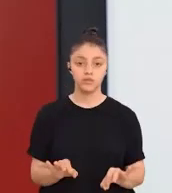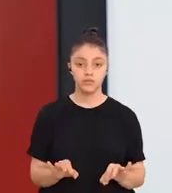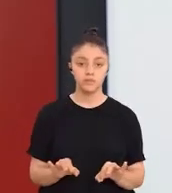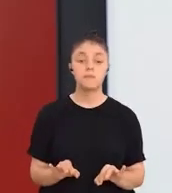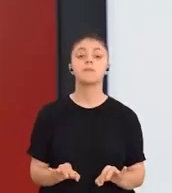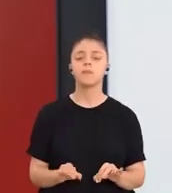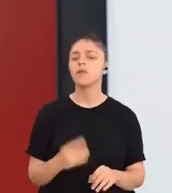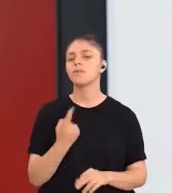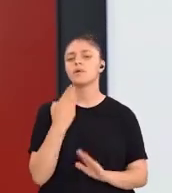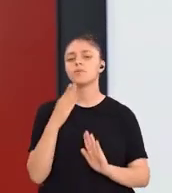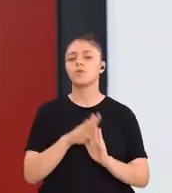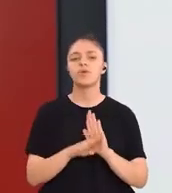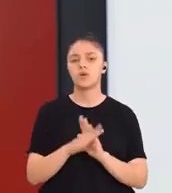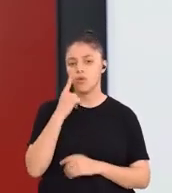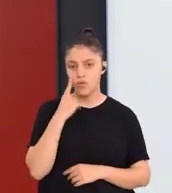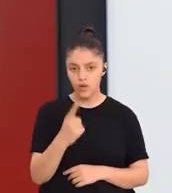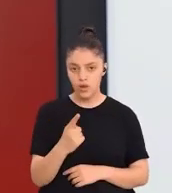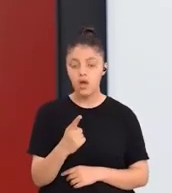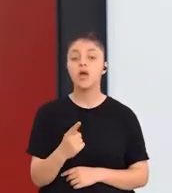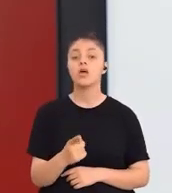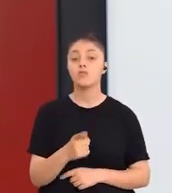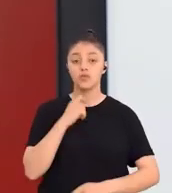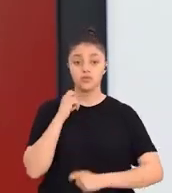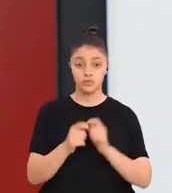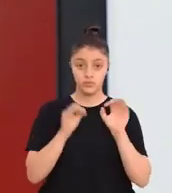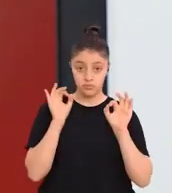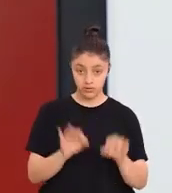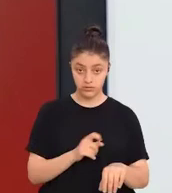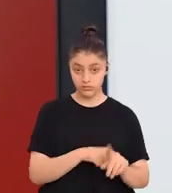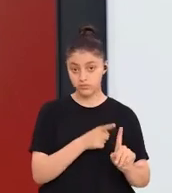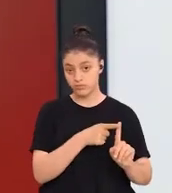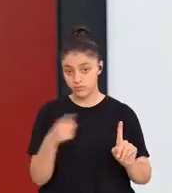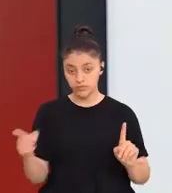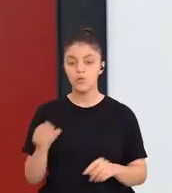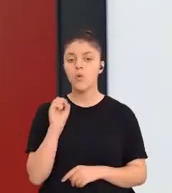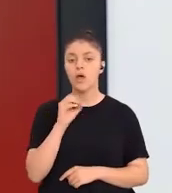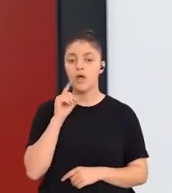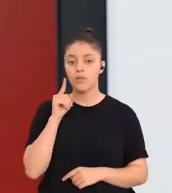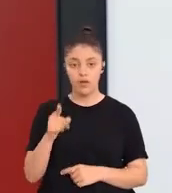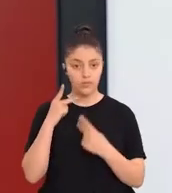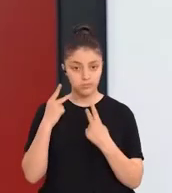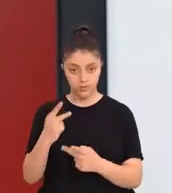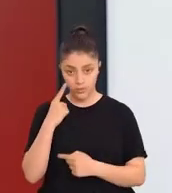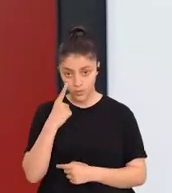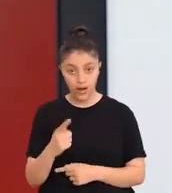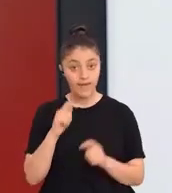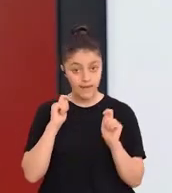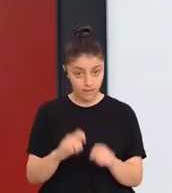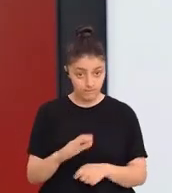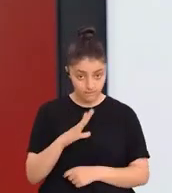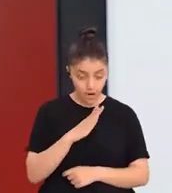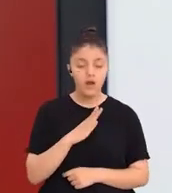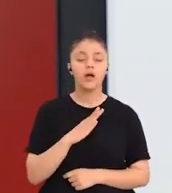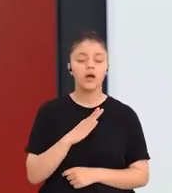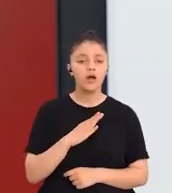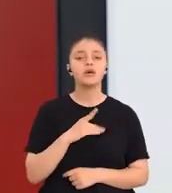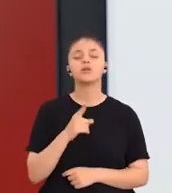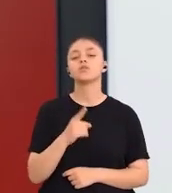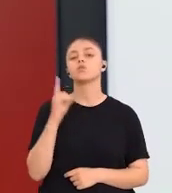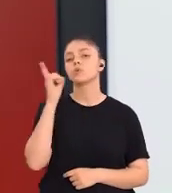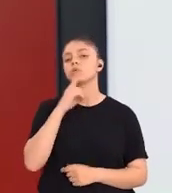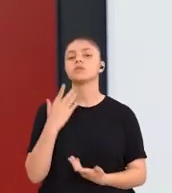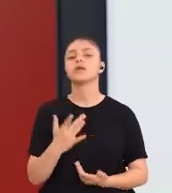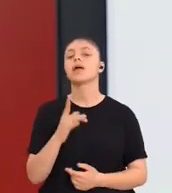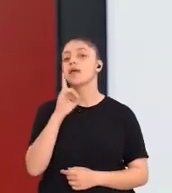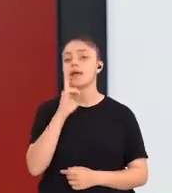Bir programın özellikle uygulama süreci öğretmenler tarafından gerçekleştirileceği için